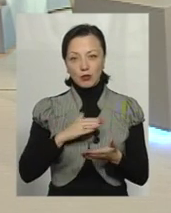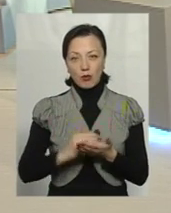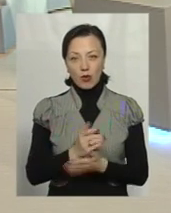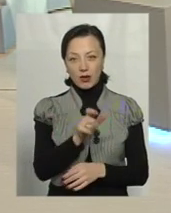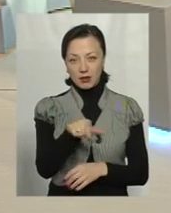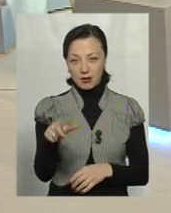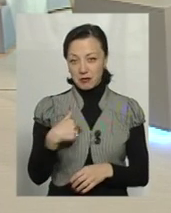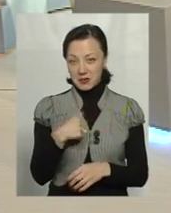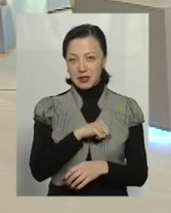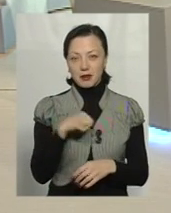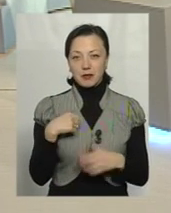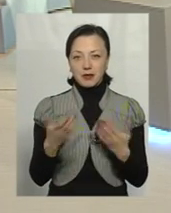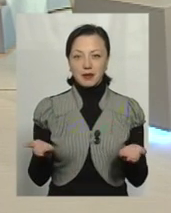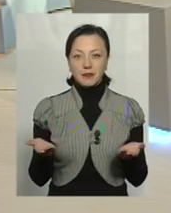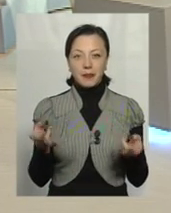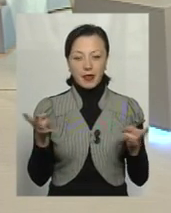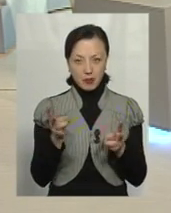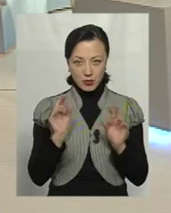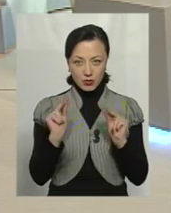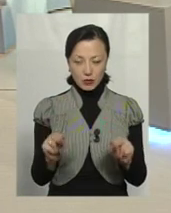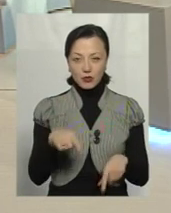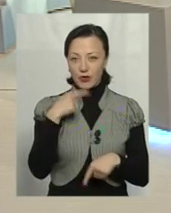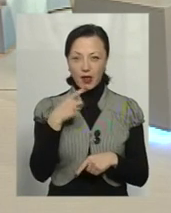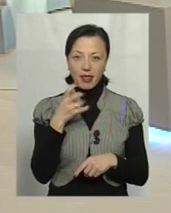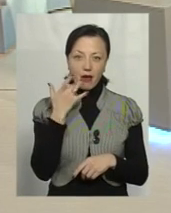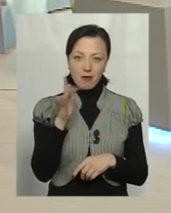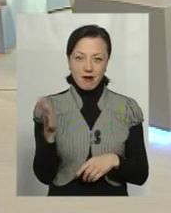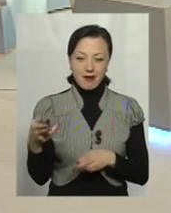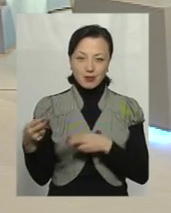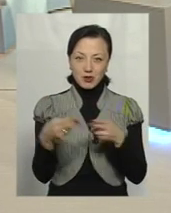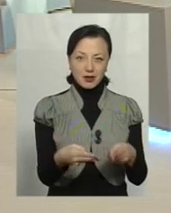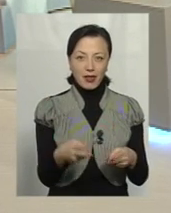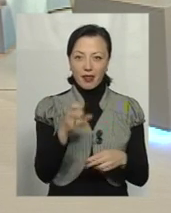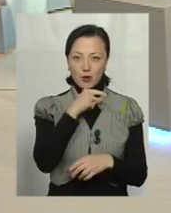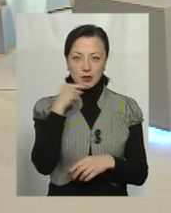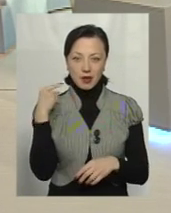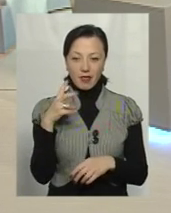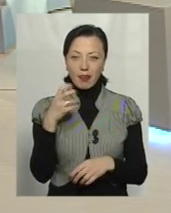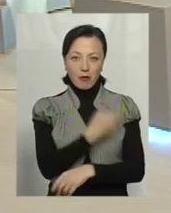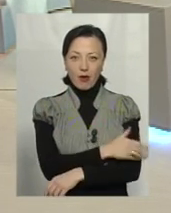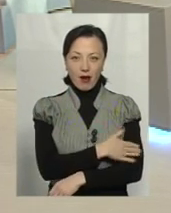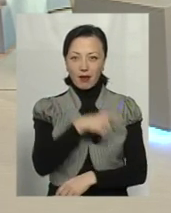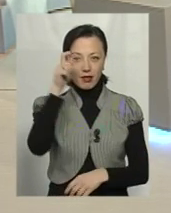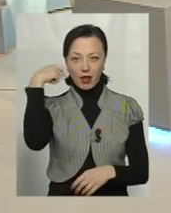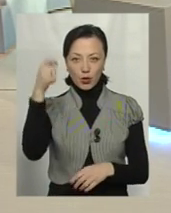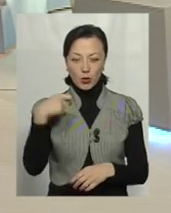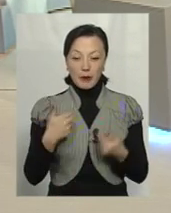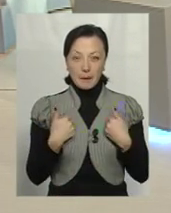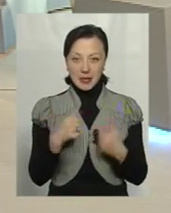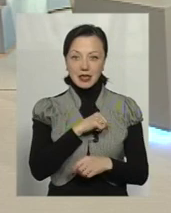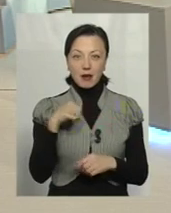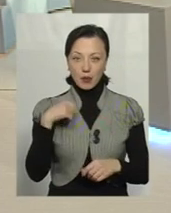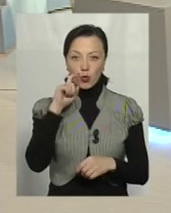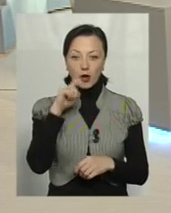Ми самі, правда? Треба об'єктивно говорити. Не американці сюди приїжджають, не росіяни, не поляки, не турки. Ми самі,